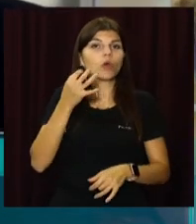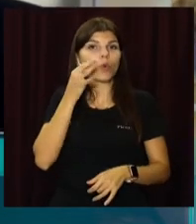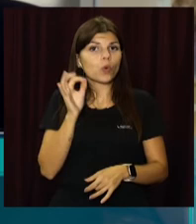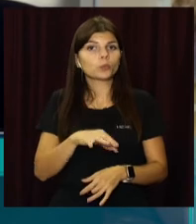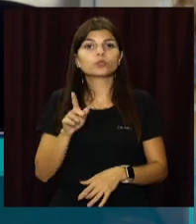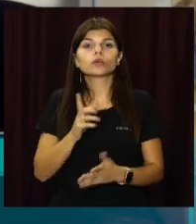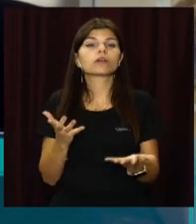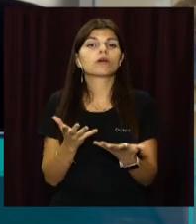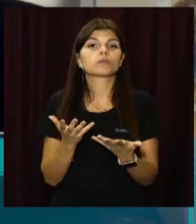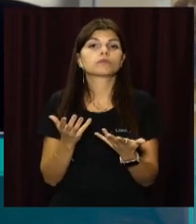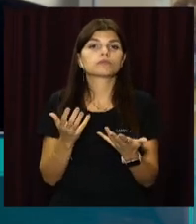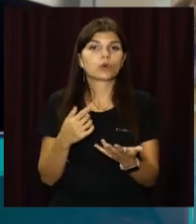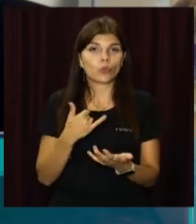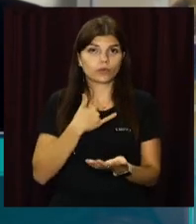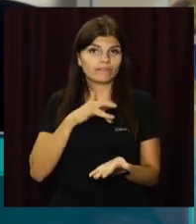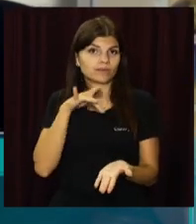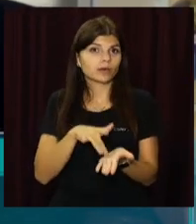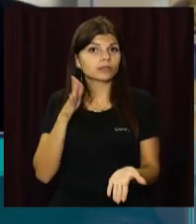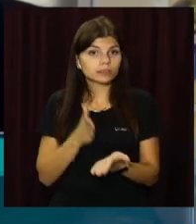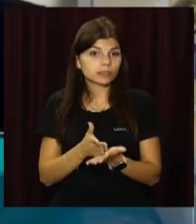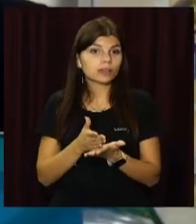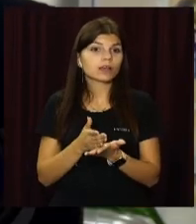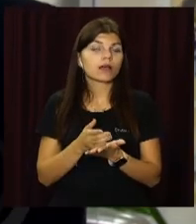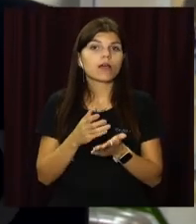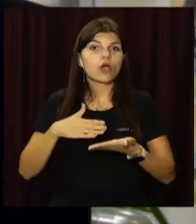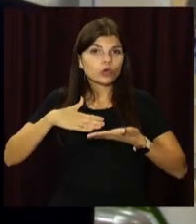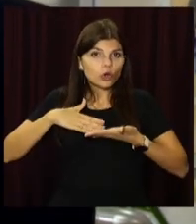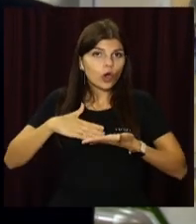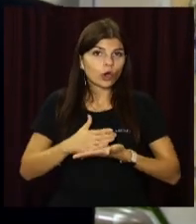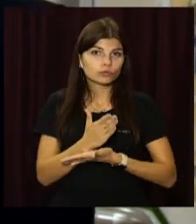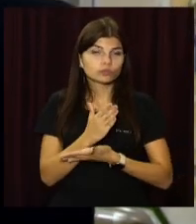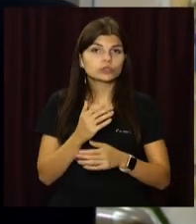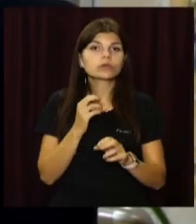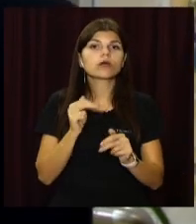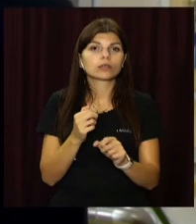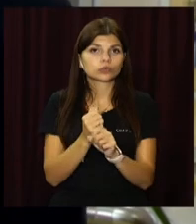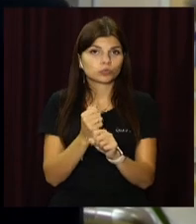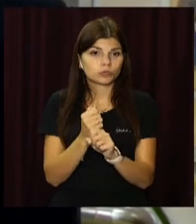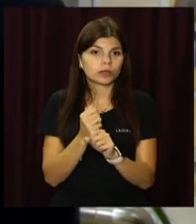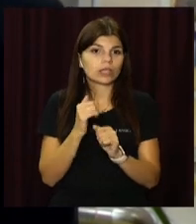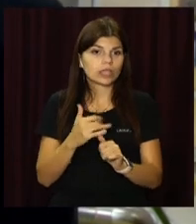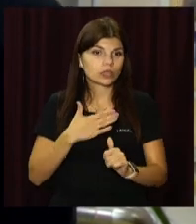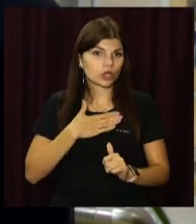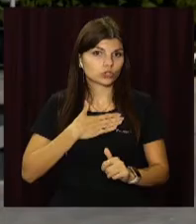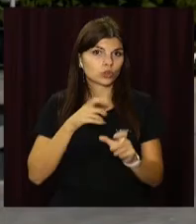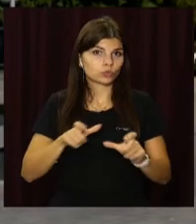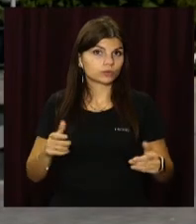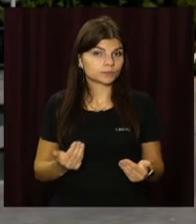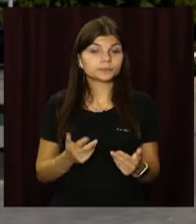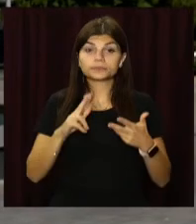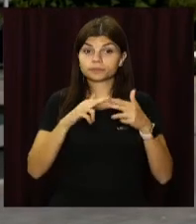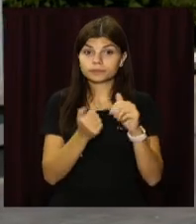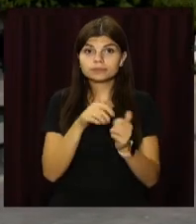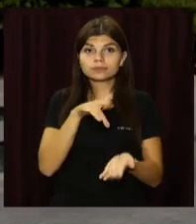сьогодні є в нашому місті, як якісно зробити послуги для наших мешканців. Кам